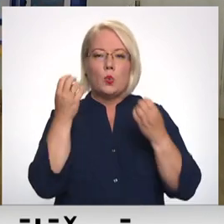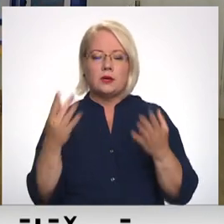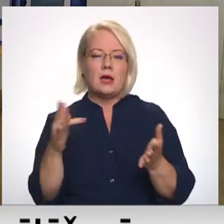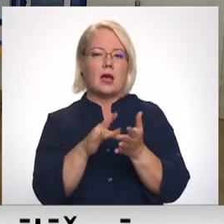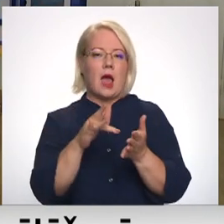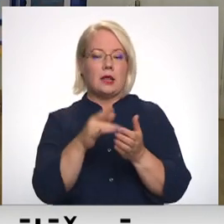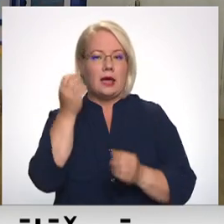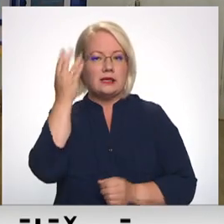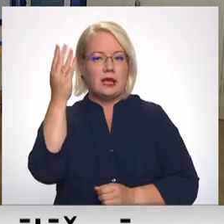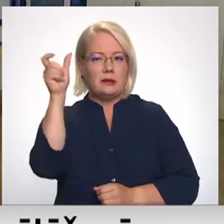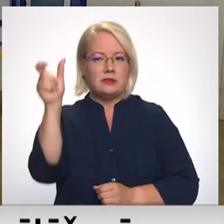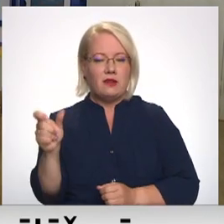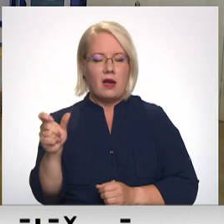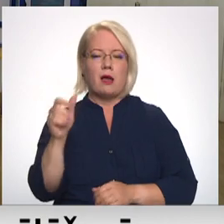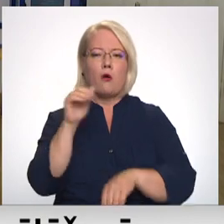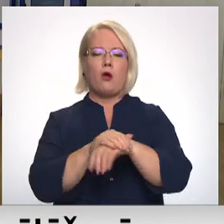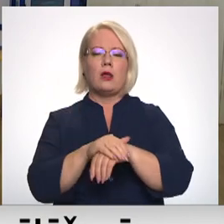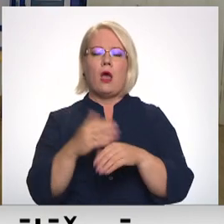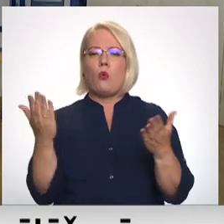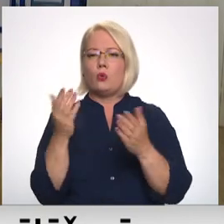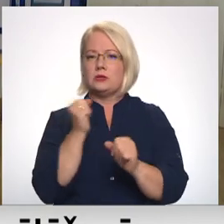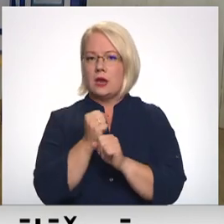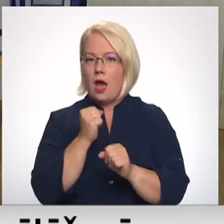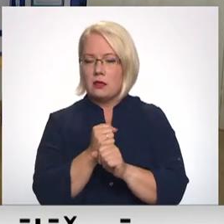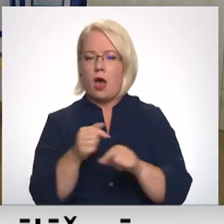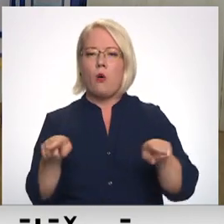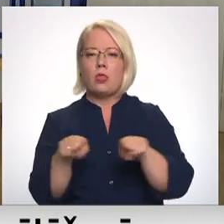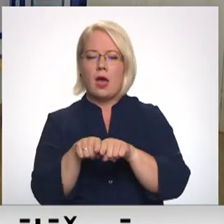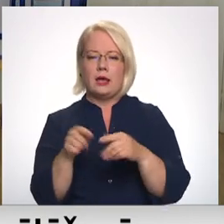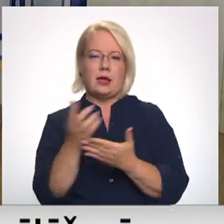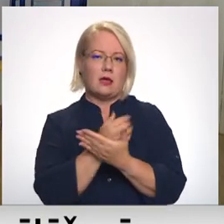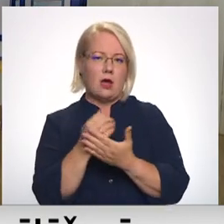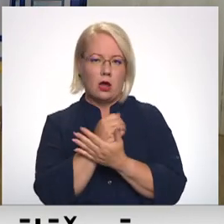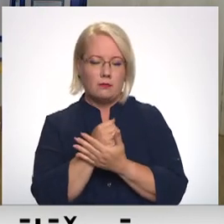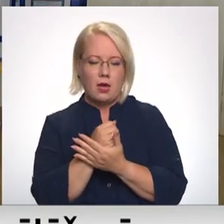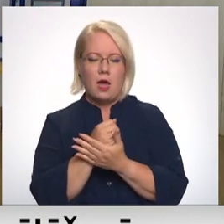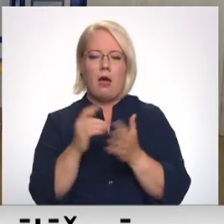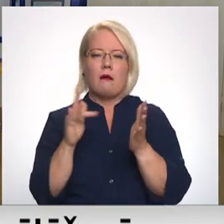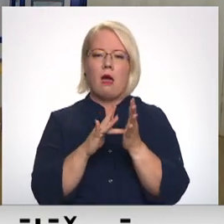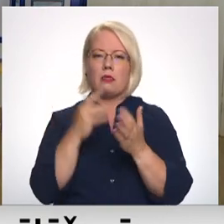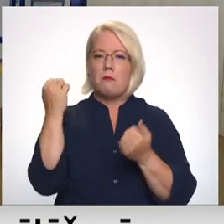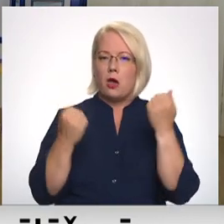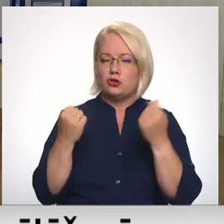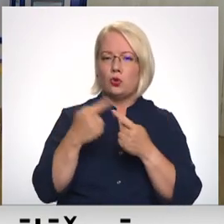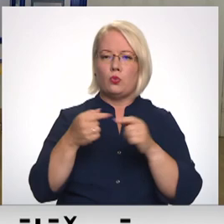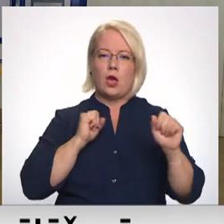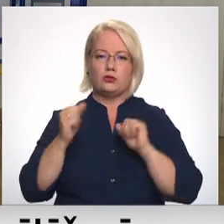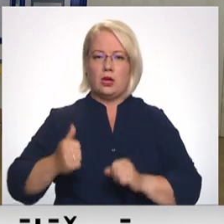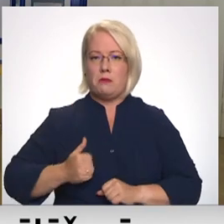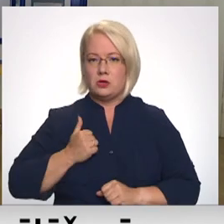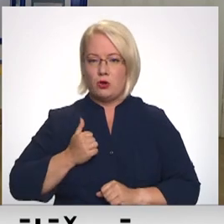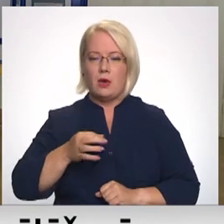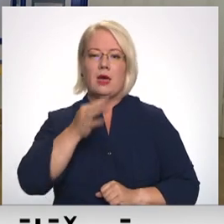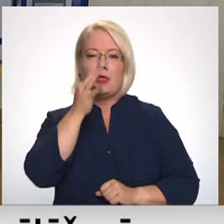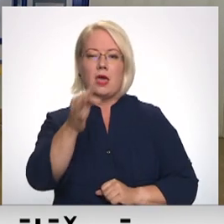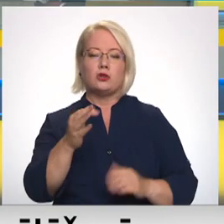kandidātam, kur viņš strādā. Arī par ienākumiem? Un arī par ienākumiem un to, kāds viņem automašīnas vai nekustamījuši un piedāk. Tikšams lielu paldies